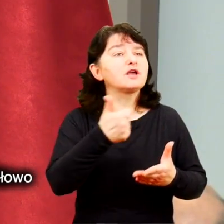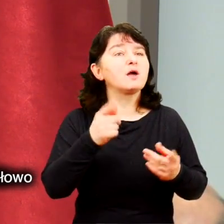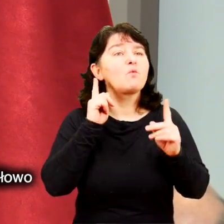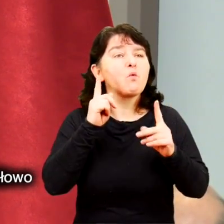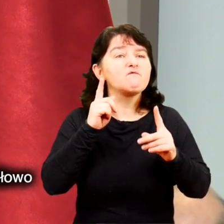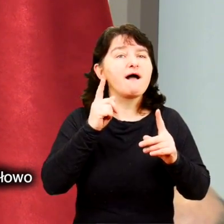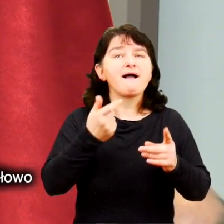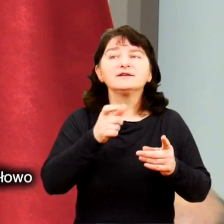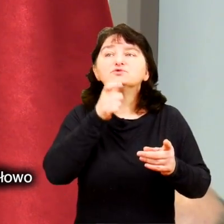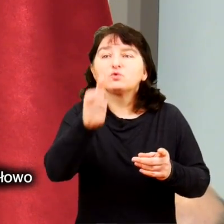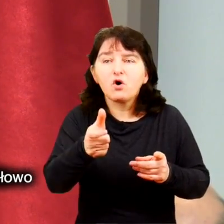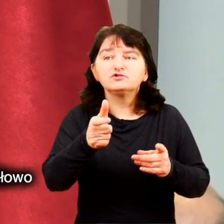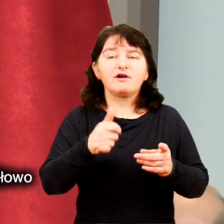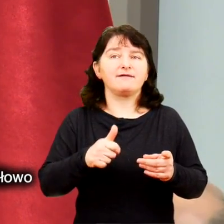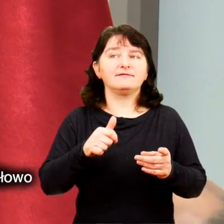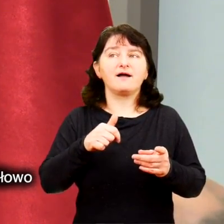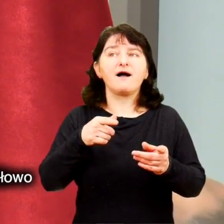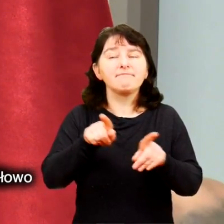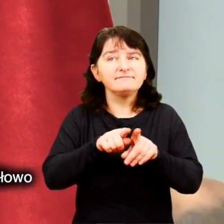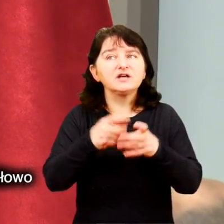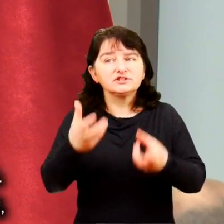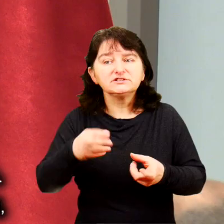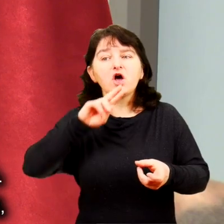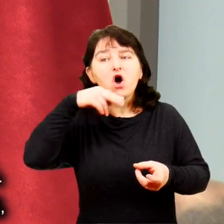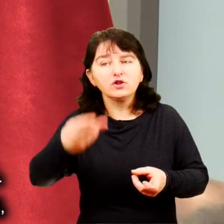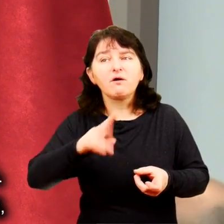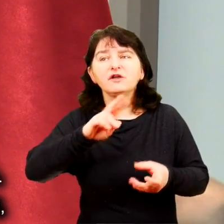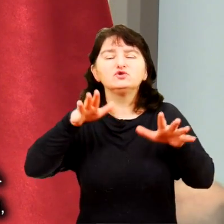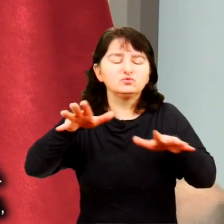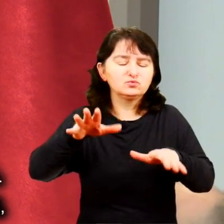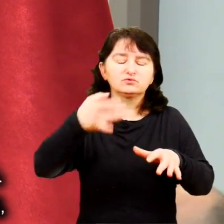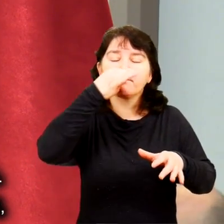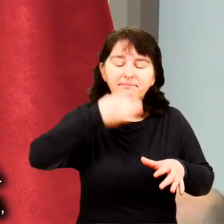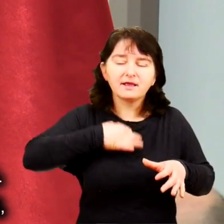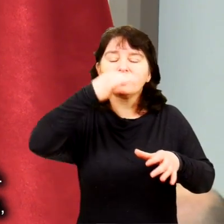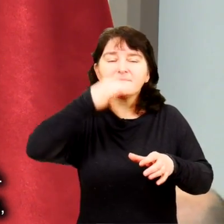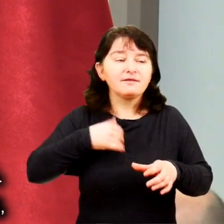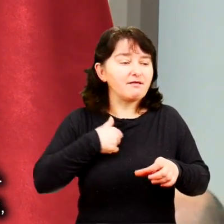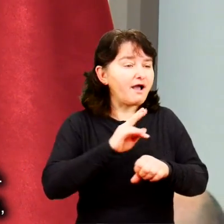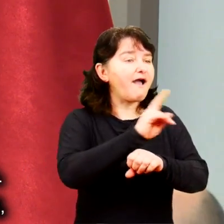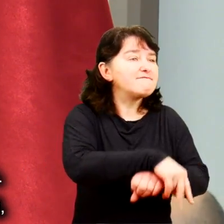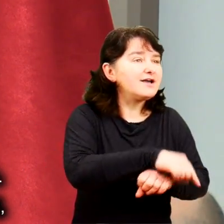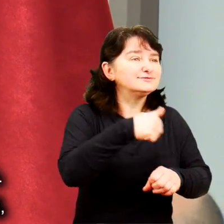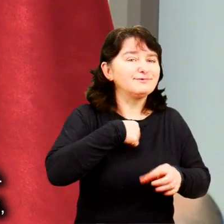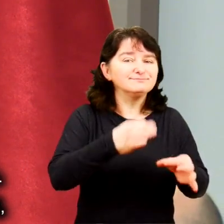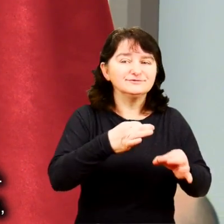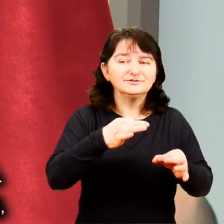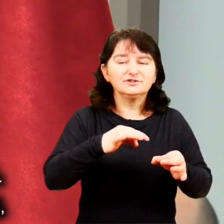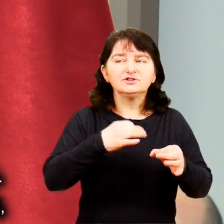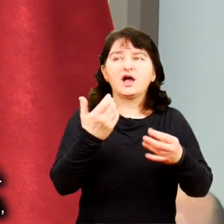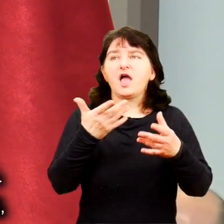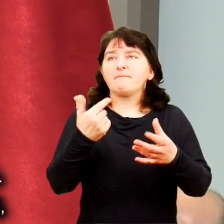uwagi, to współautorstwo też tego programu. I też odpowiedzieć na te pytania, które dostawałam na samym